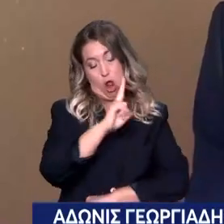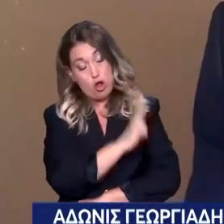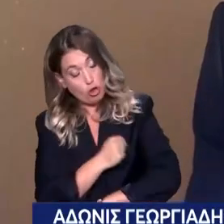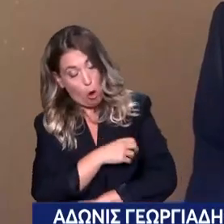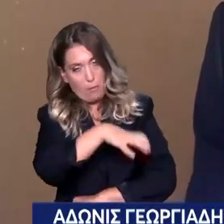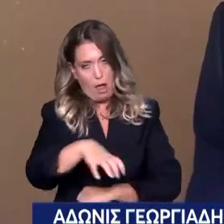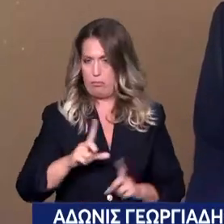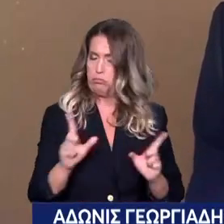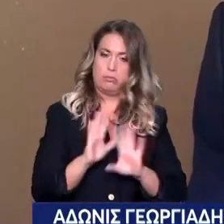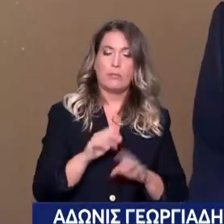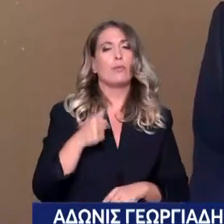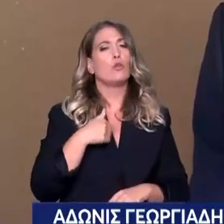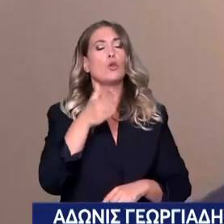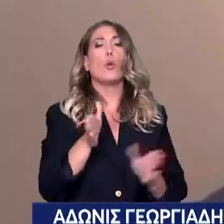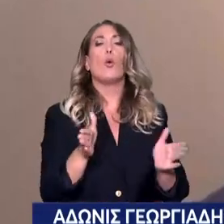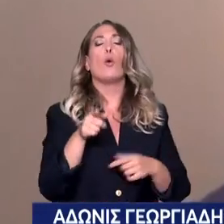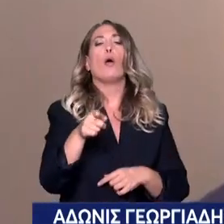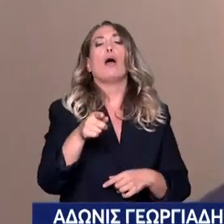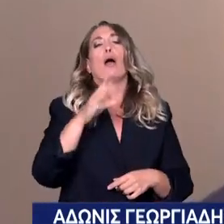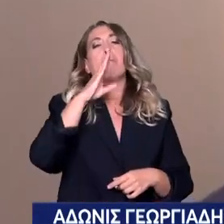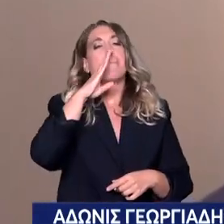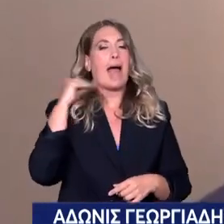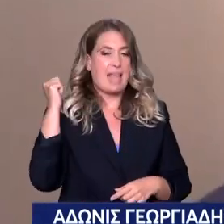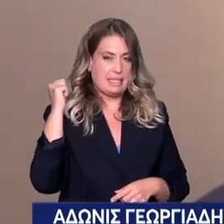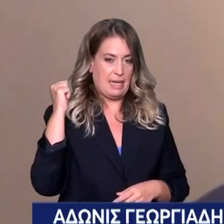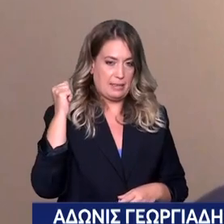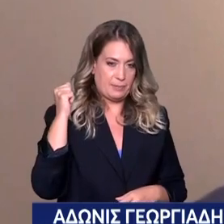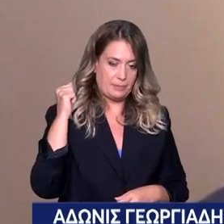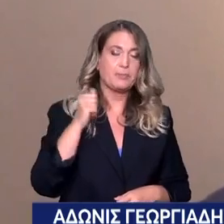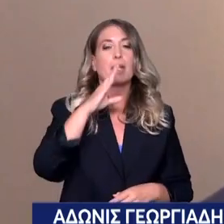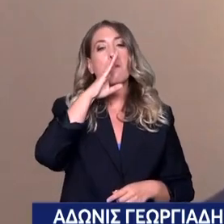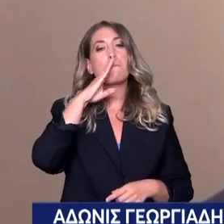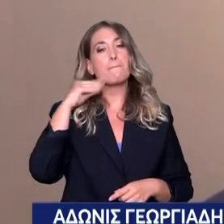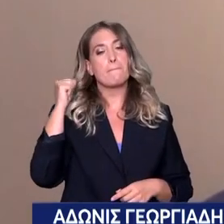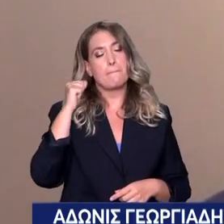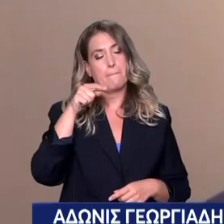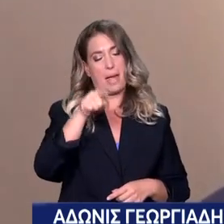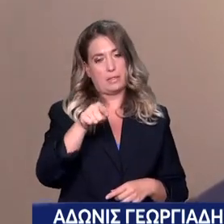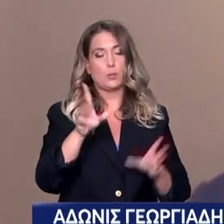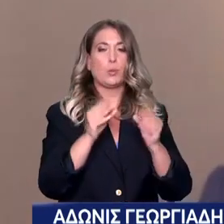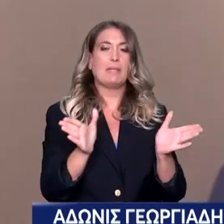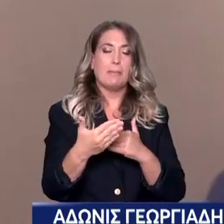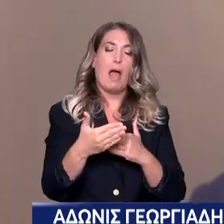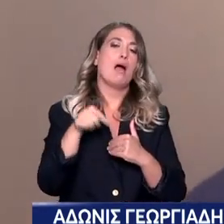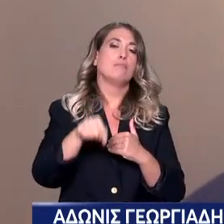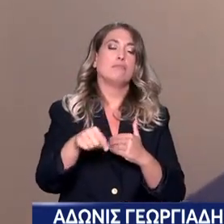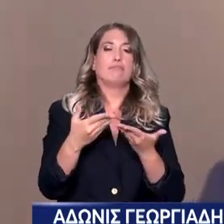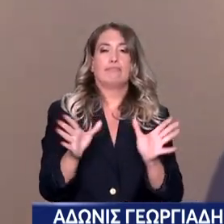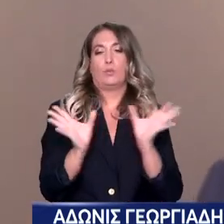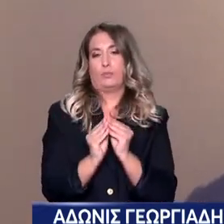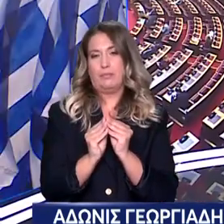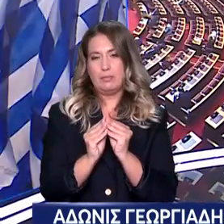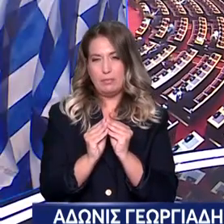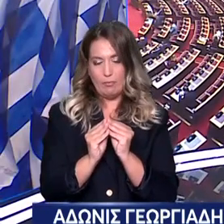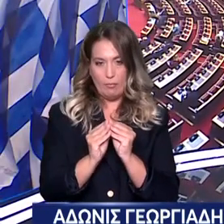νοσηλείας για ανθρώπους με καρκίνο Νίκος Κούρκουλος που είναι δωρεά της κυρίας Μαριάννας Λάτση στο Θεαγένωση της Θεσσαλονίκης μαζί μέχρι μετά του ΕΣΠΑ και του